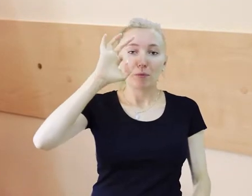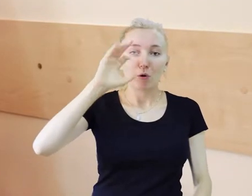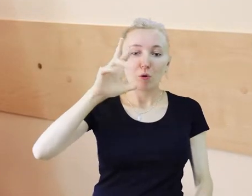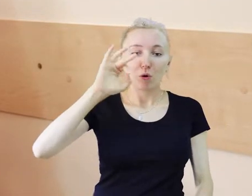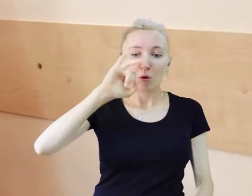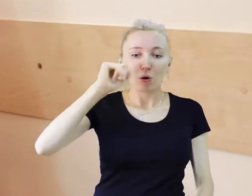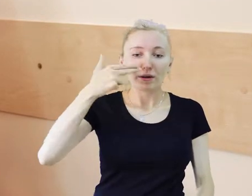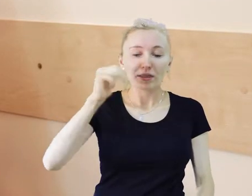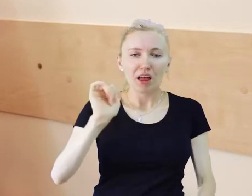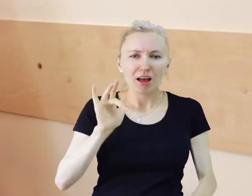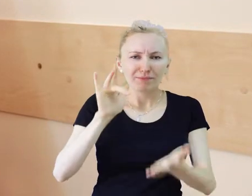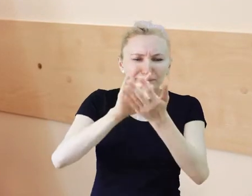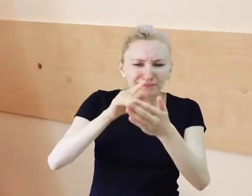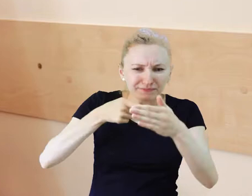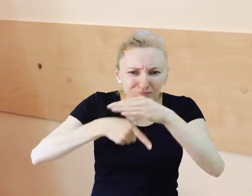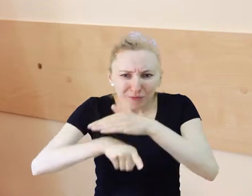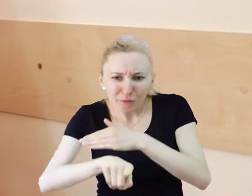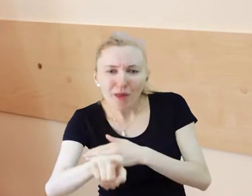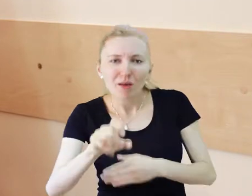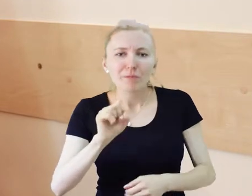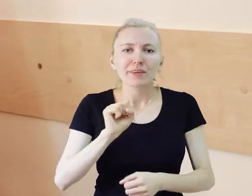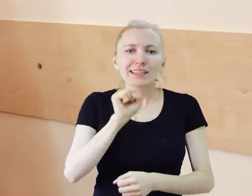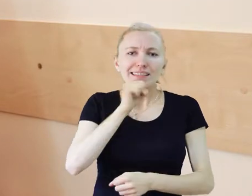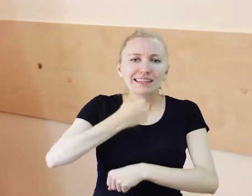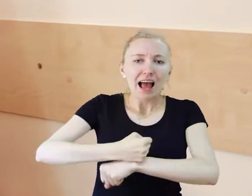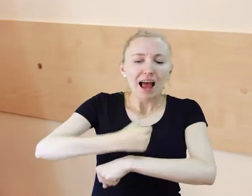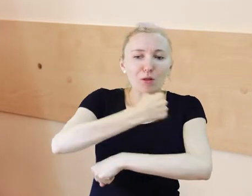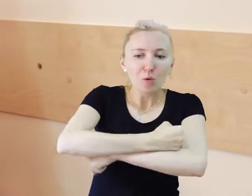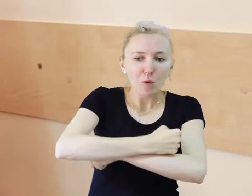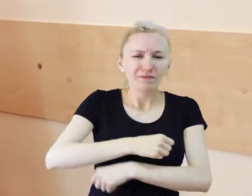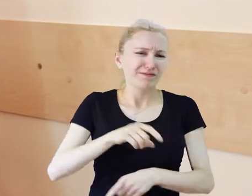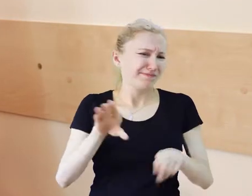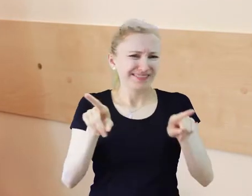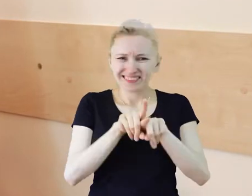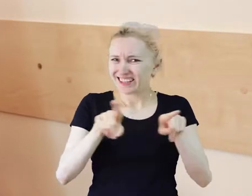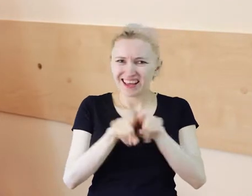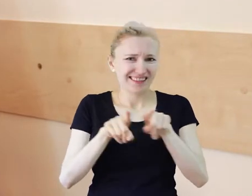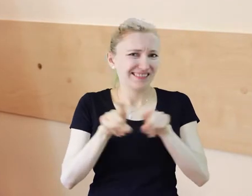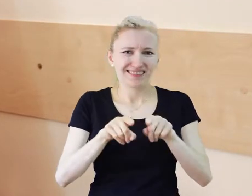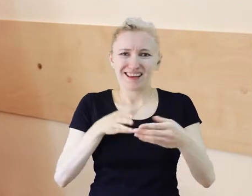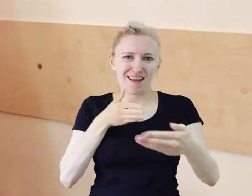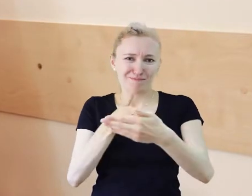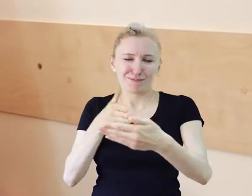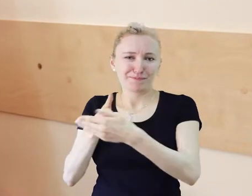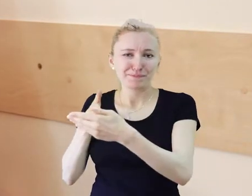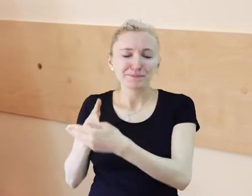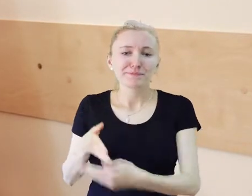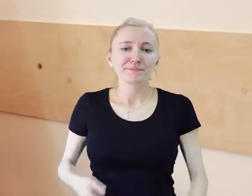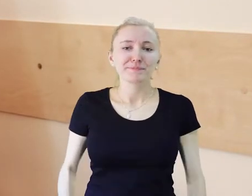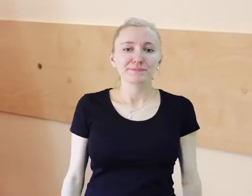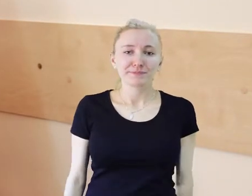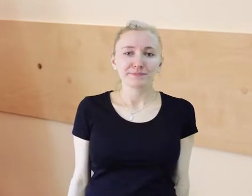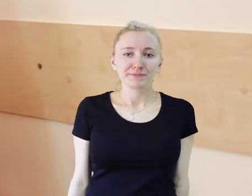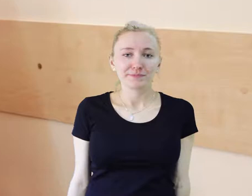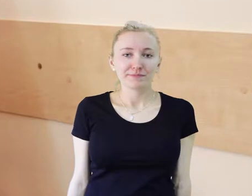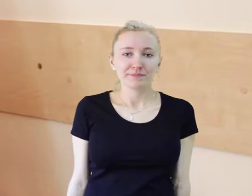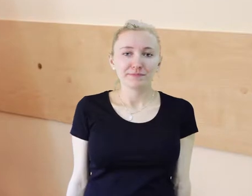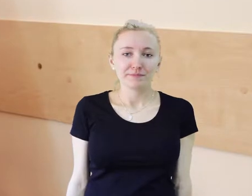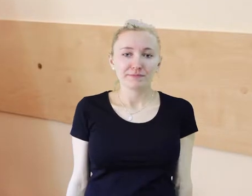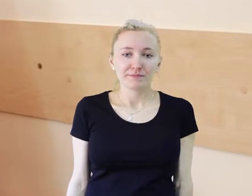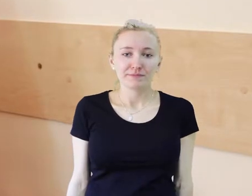tu się mieścił na spokojnej, ale tam w głębnych podwórków, gdzie starostwo też były schody.